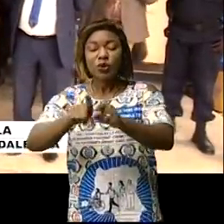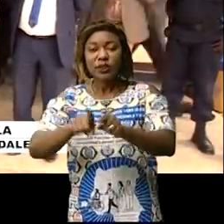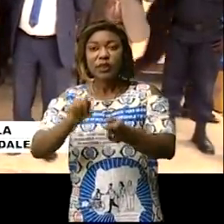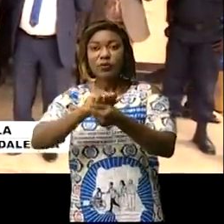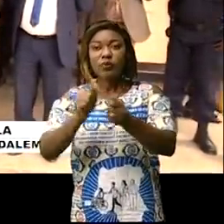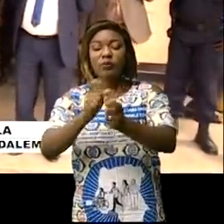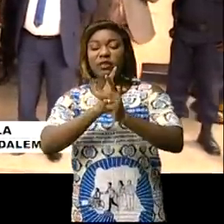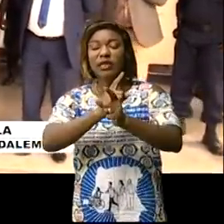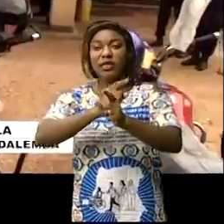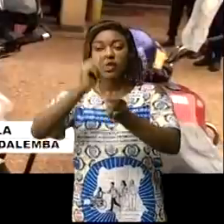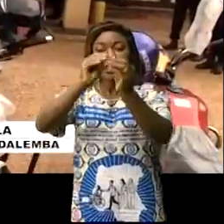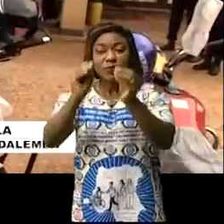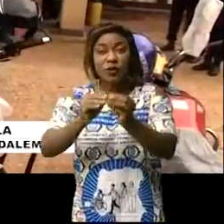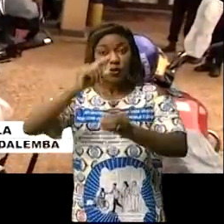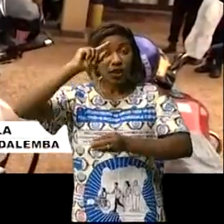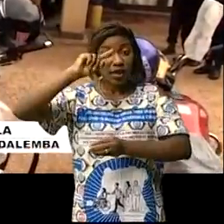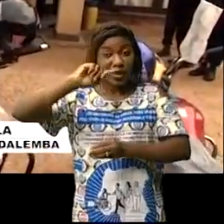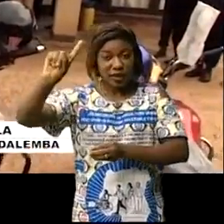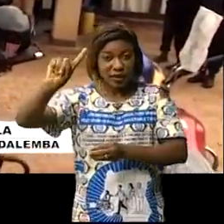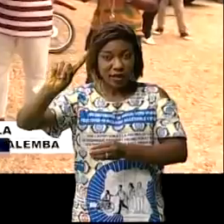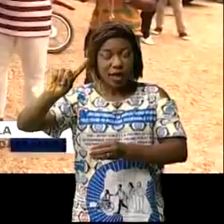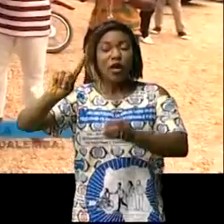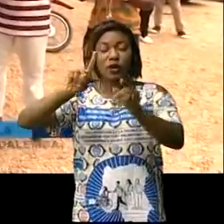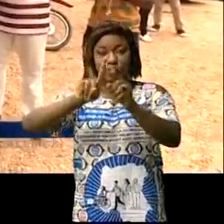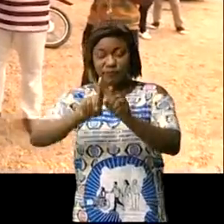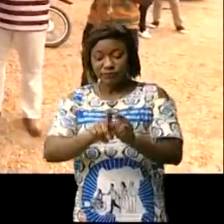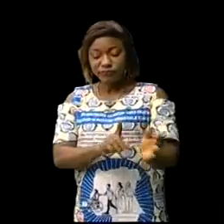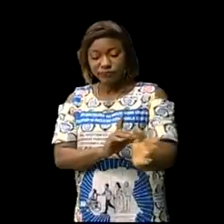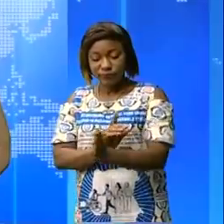problèmes de sécurité en tête de son agenda de priorité.